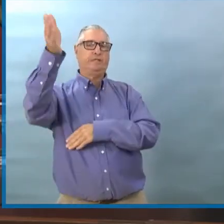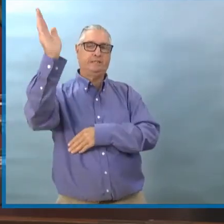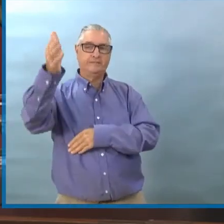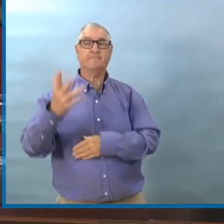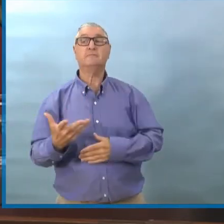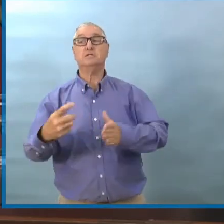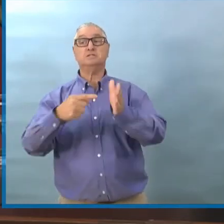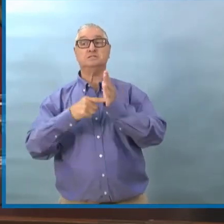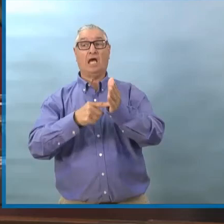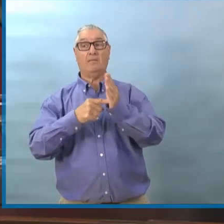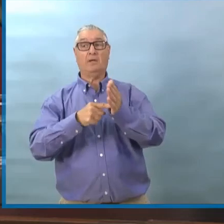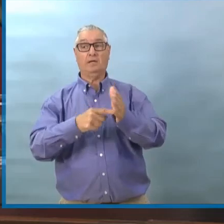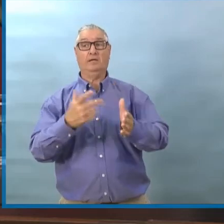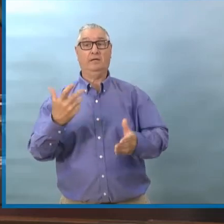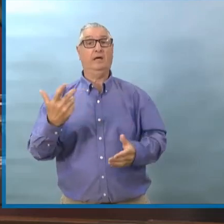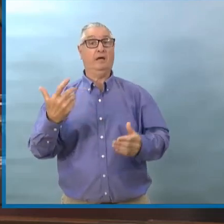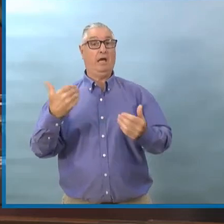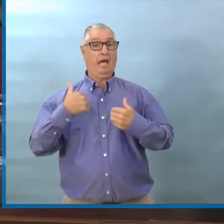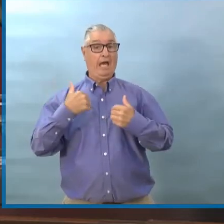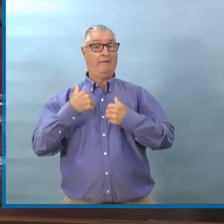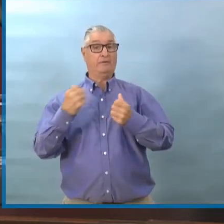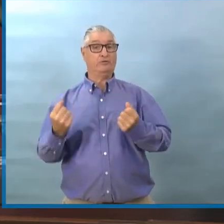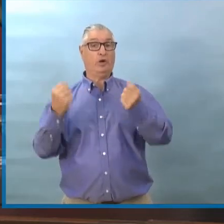la deuxième phase.